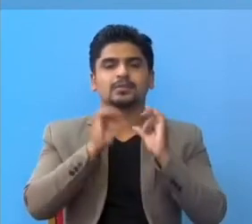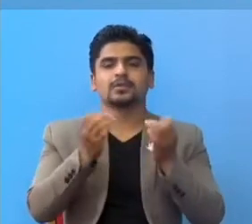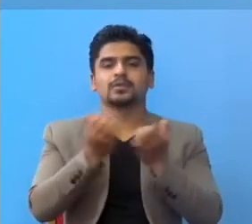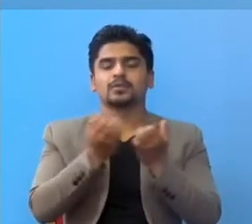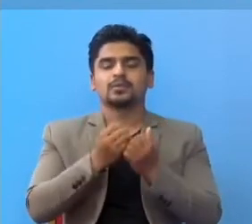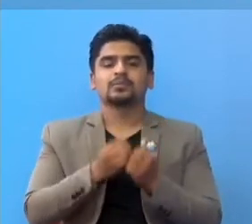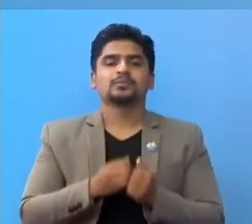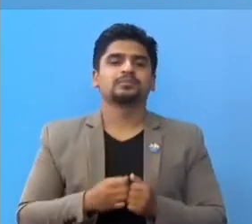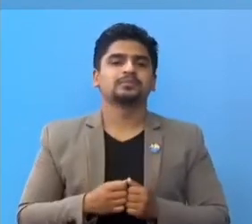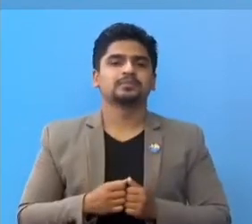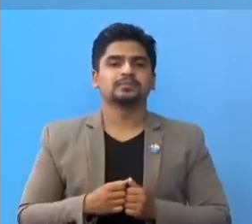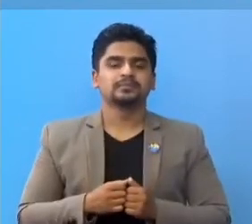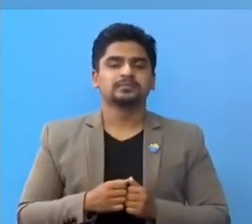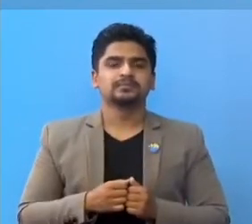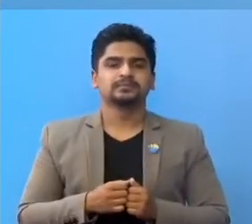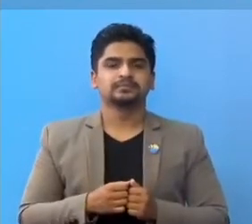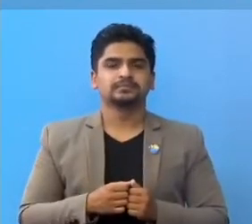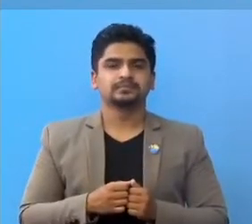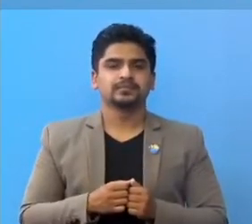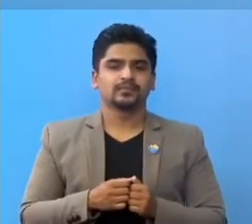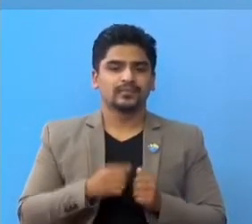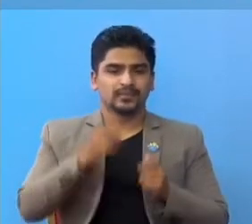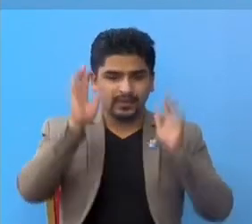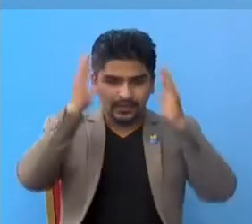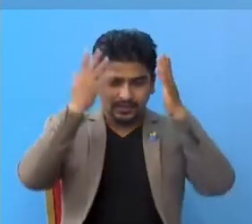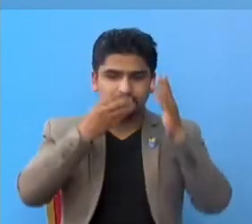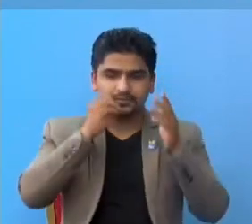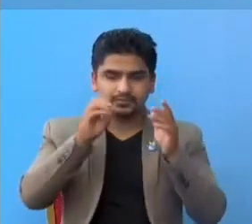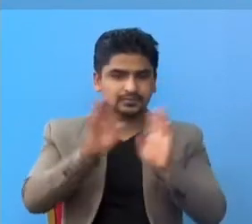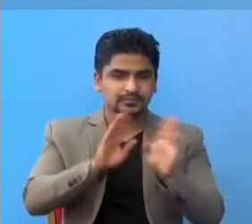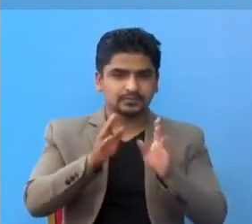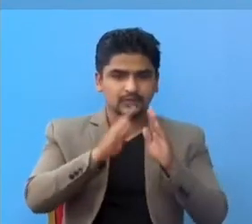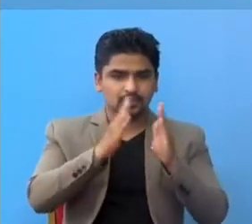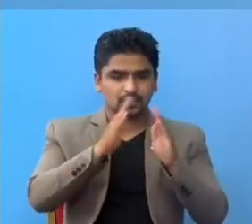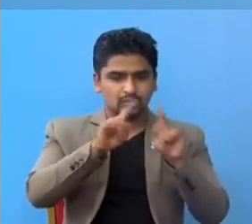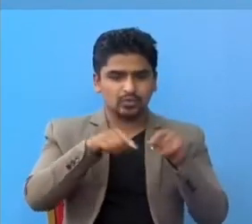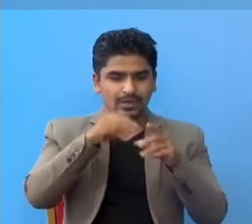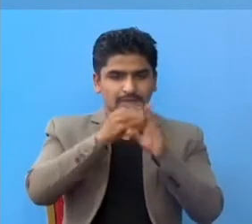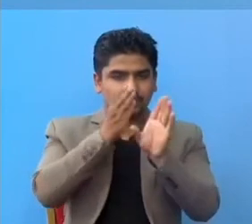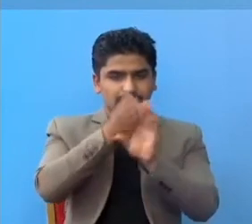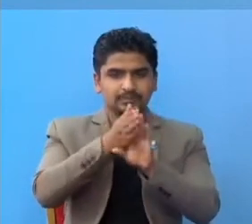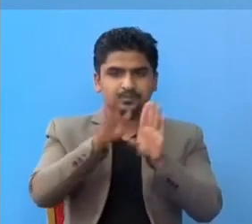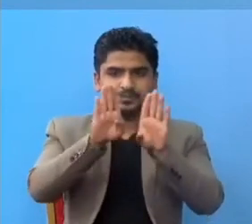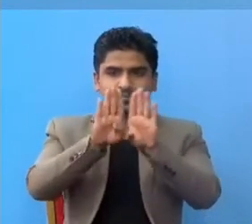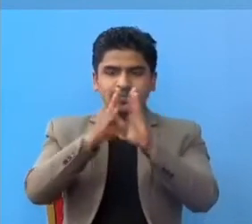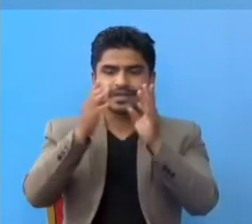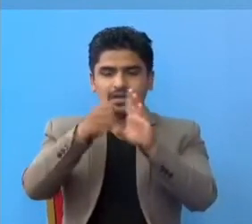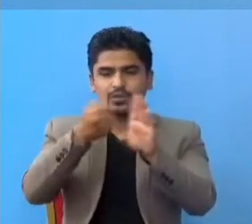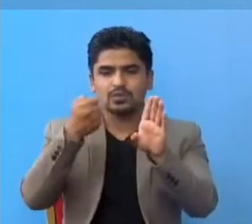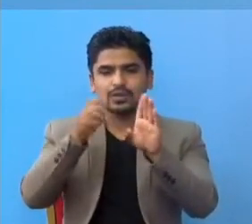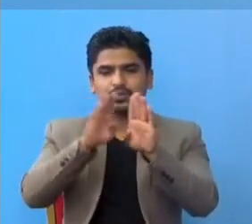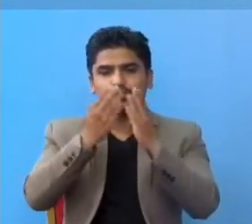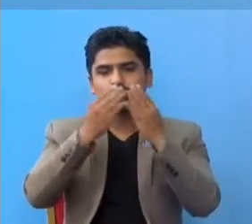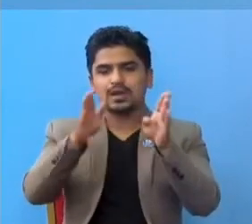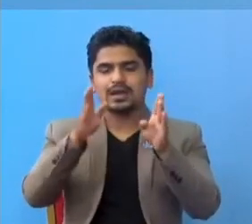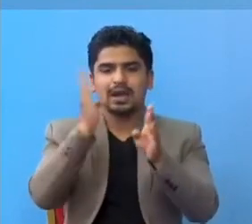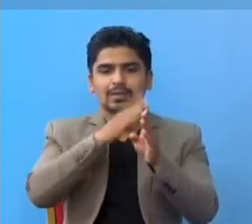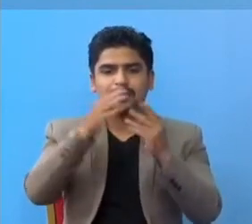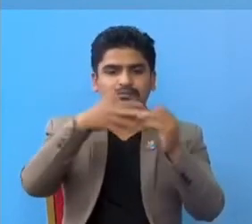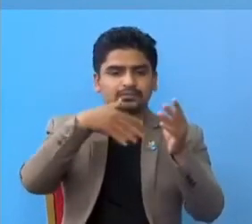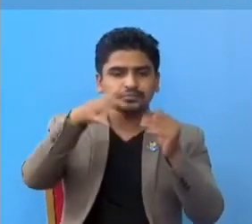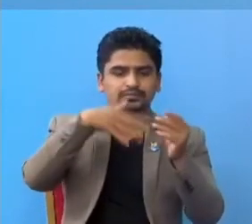प्रियुगरी हातलाई सफा गरूं, जथा बाबी न थुकों र कोठा वित्र पस्ता जाल डोकाई खुला गरी हावा ओर दोर हुने र